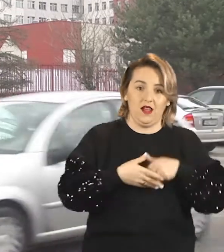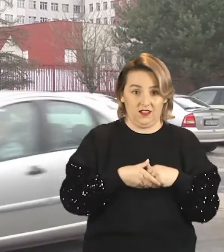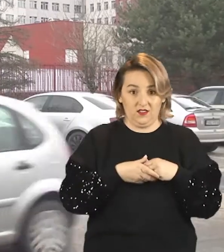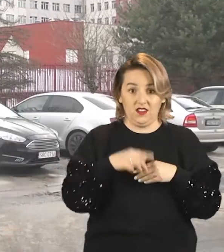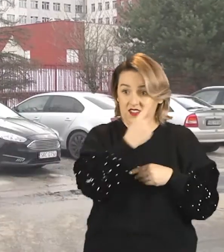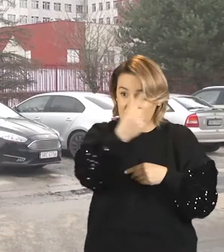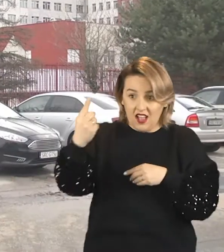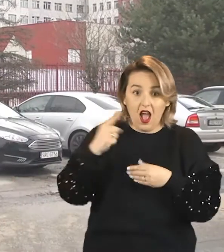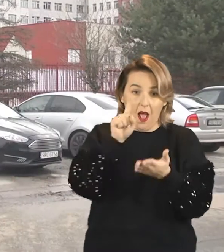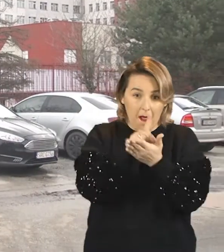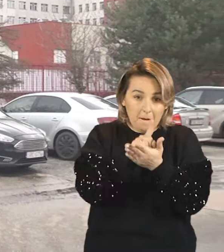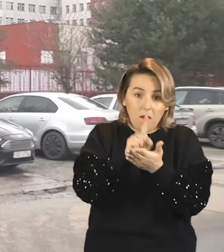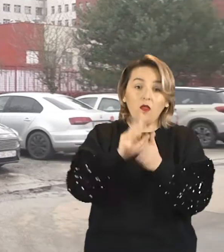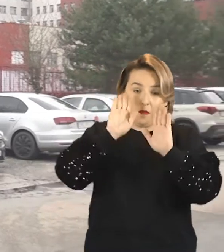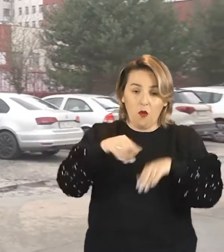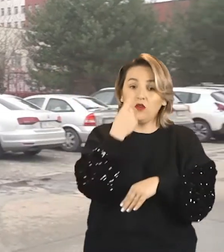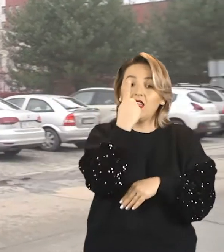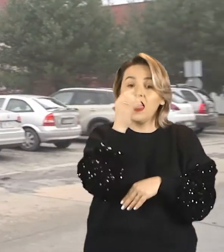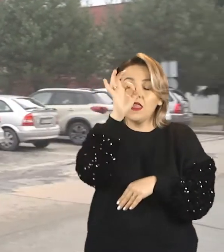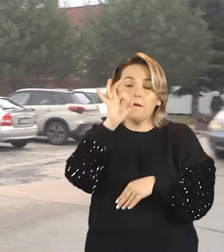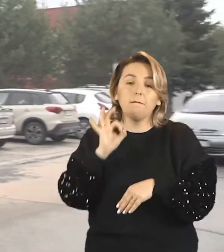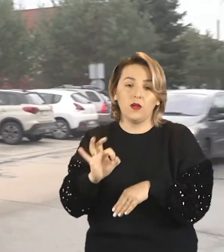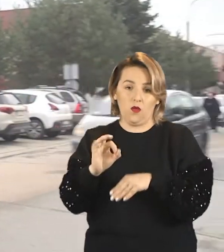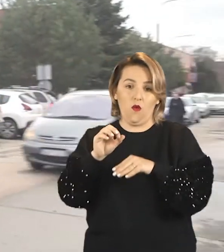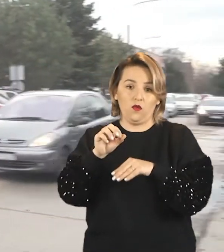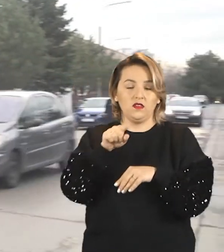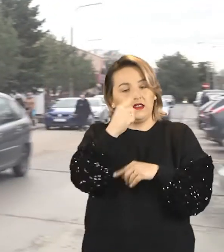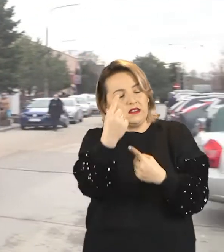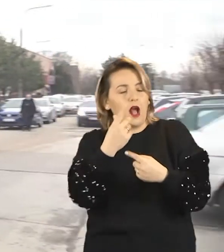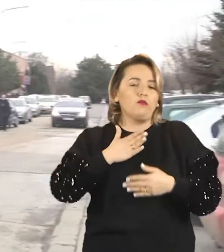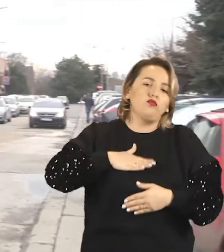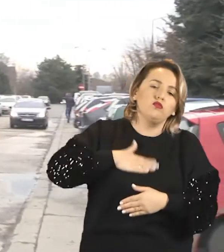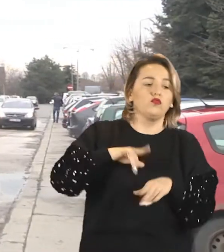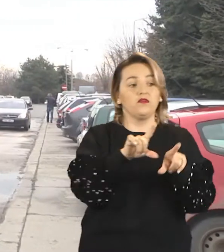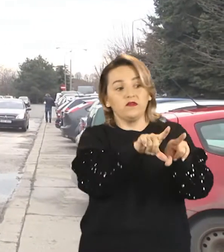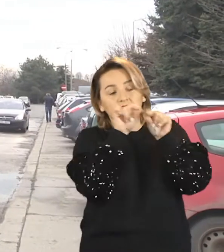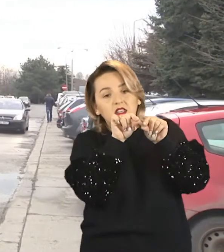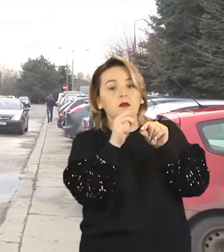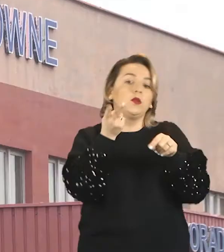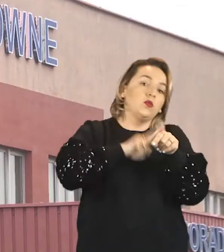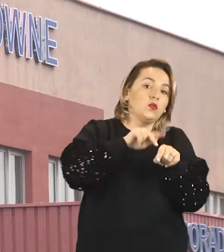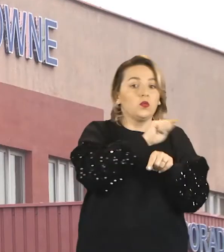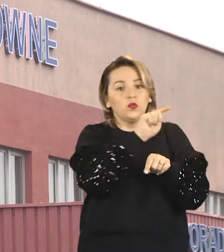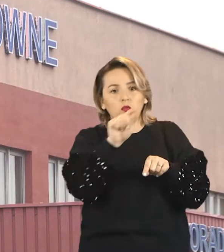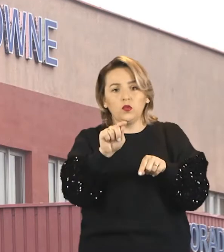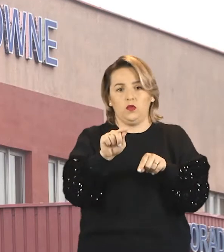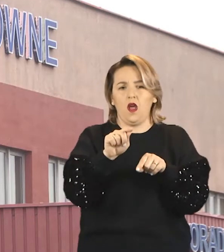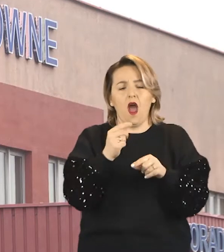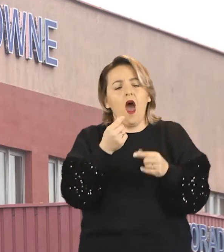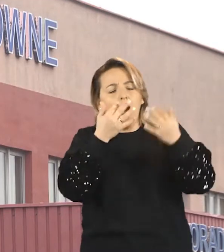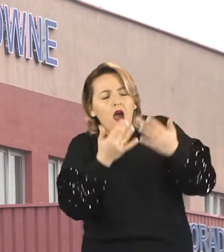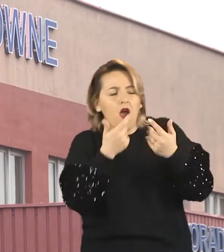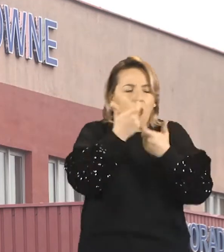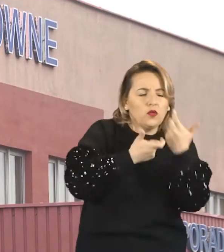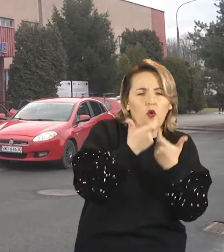Każda z osób odprowadzających podatek może przekazać jego 1% na rzecz wybranej przez siebie organizacji pożytku publicznego. Proces